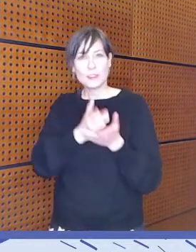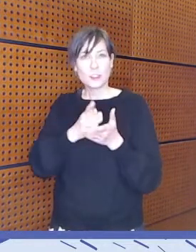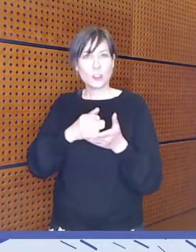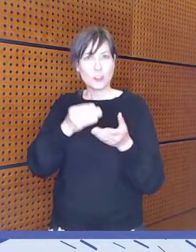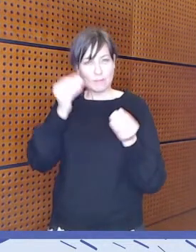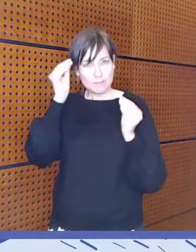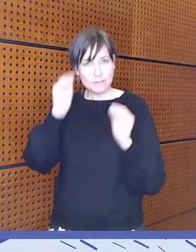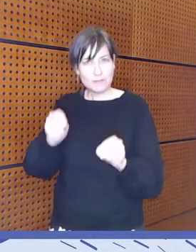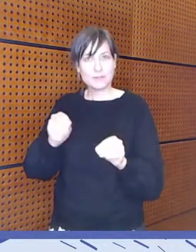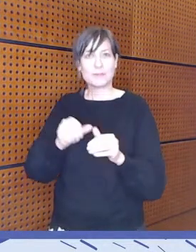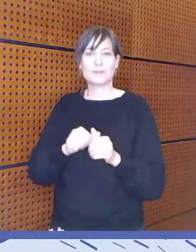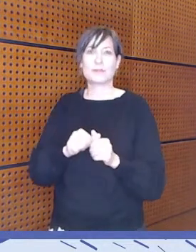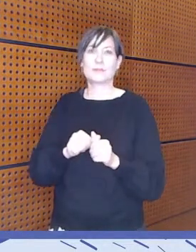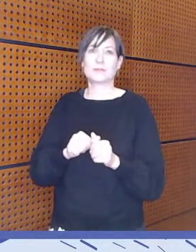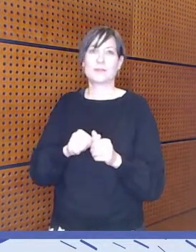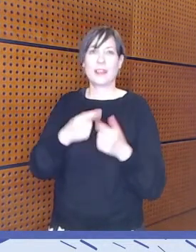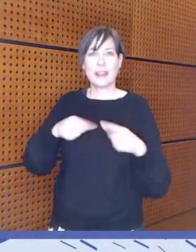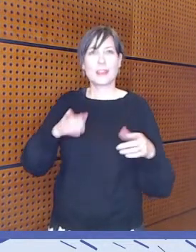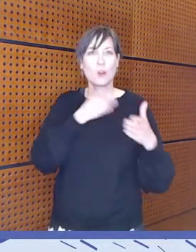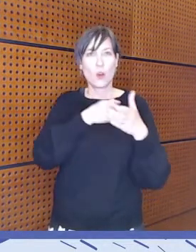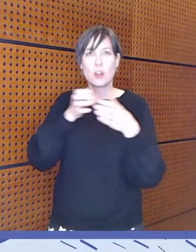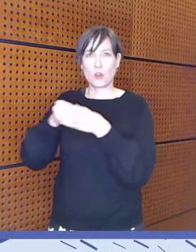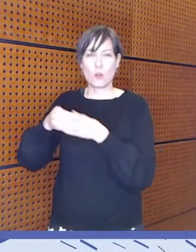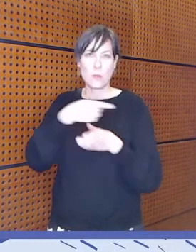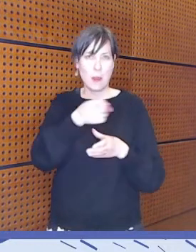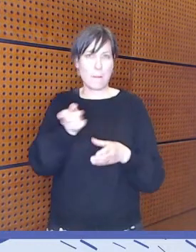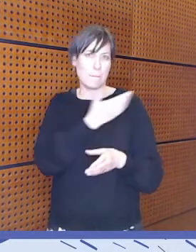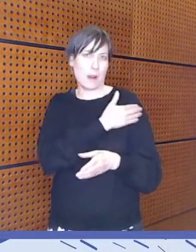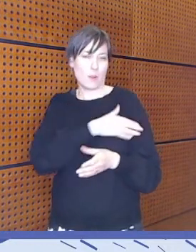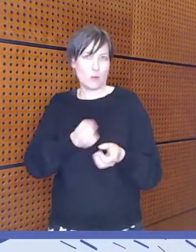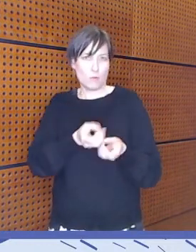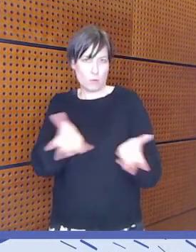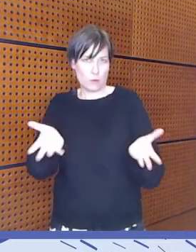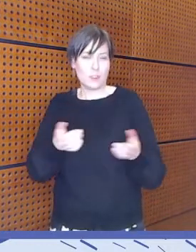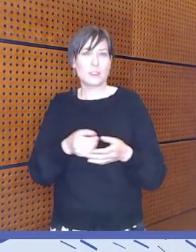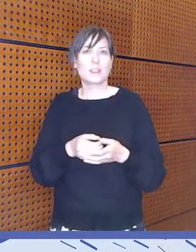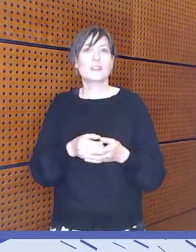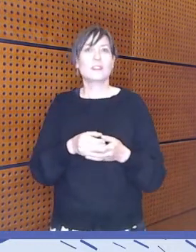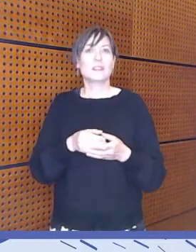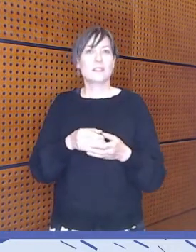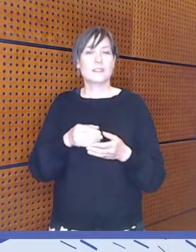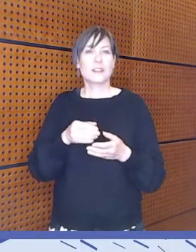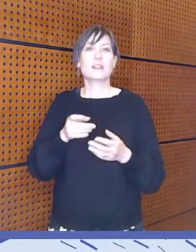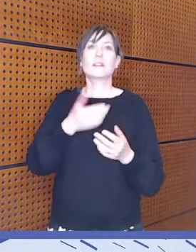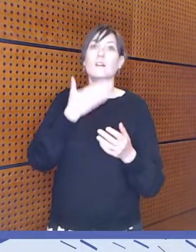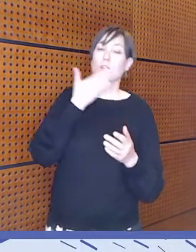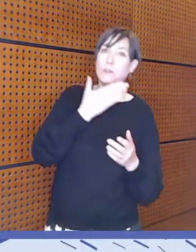mahdollistamaan eri kohderyhmille näitä palveluita. Siinä on sekä että.